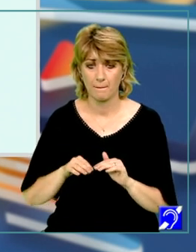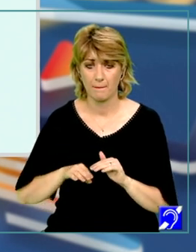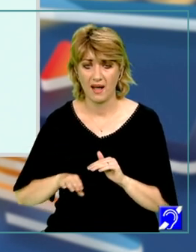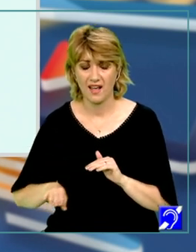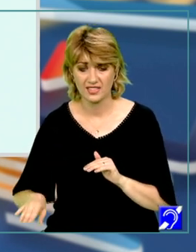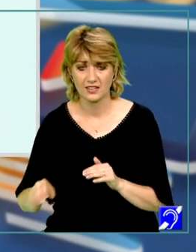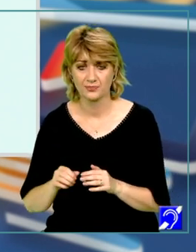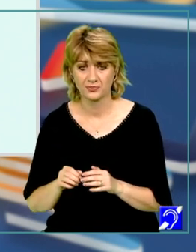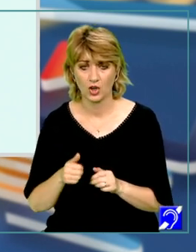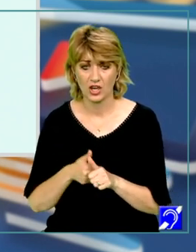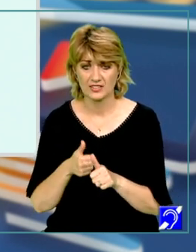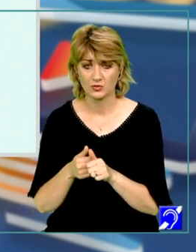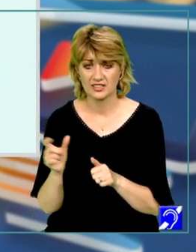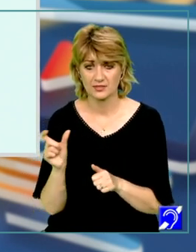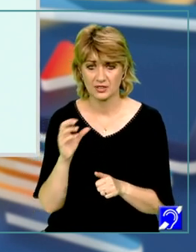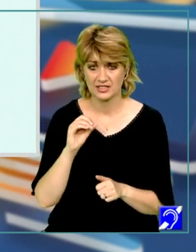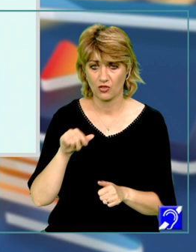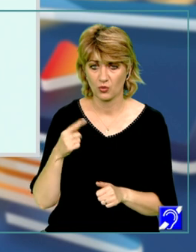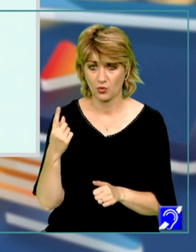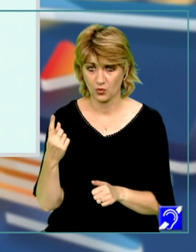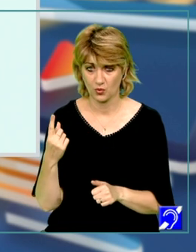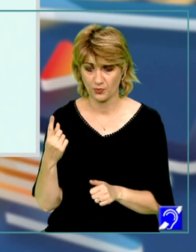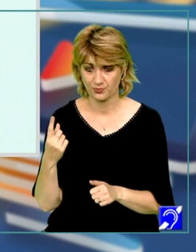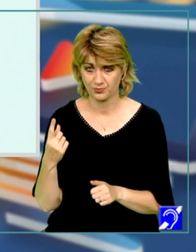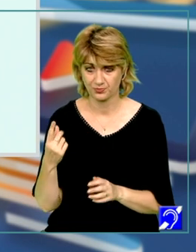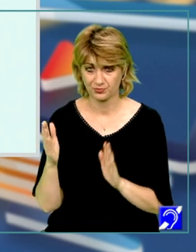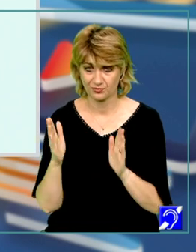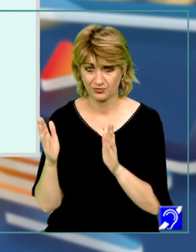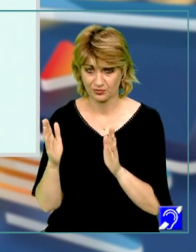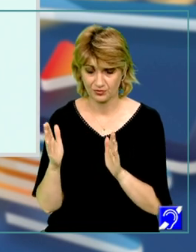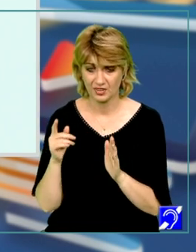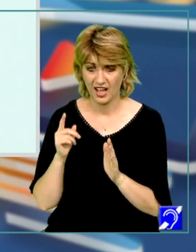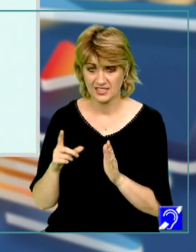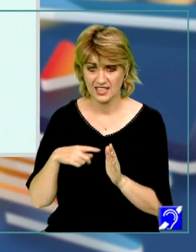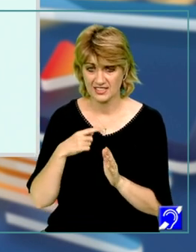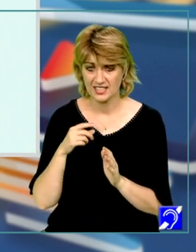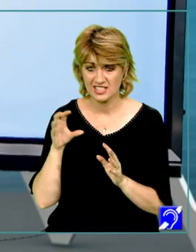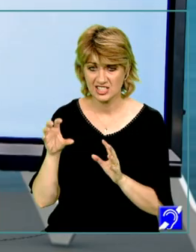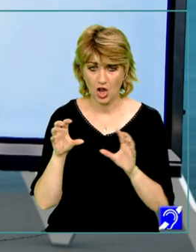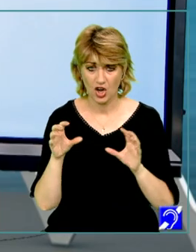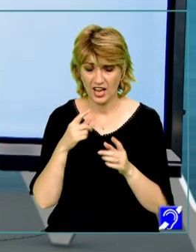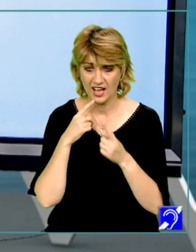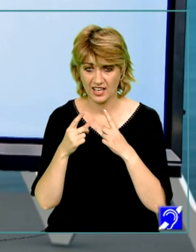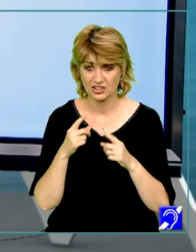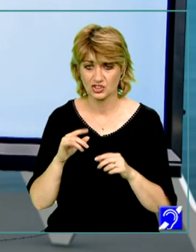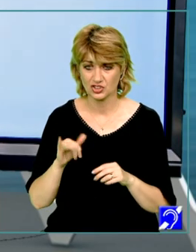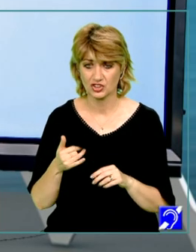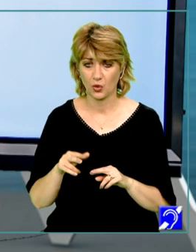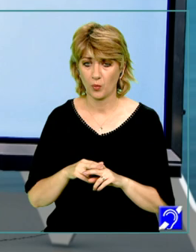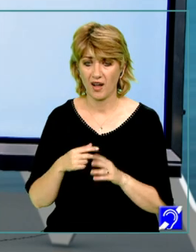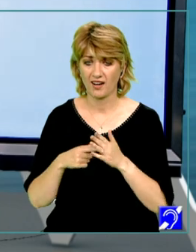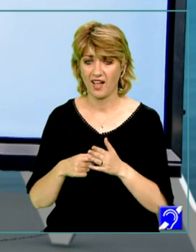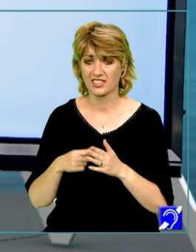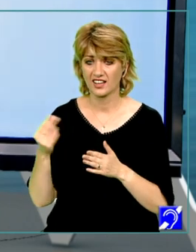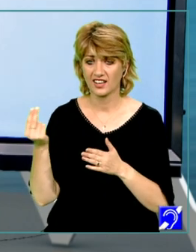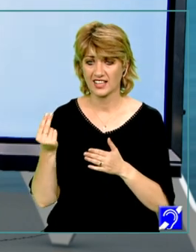corespunde intervalului 0, 1. Aici este zona de discuție și desenul funcției, reprezentarea grafică,